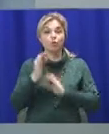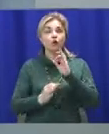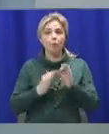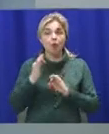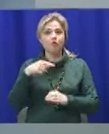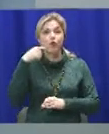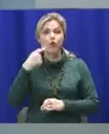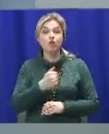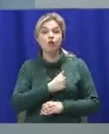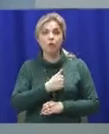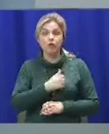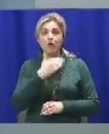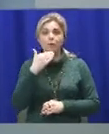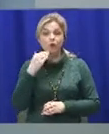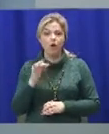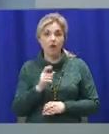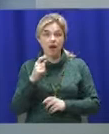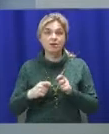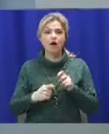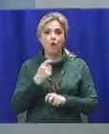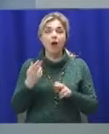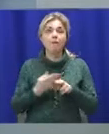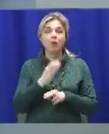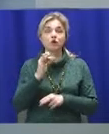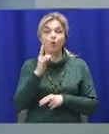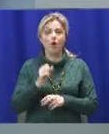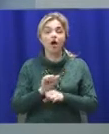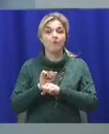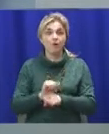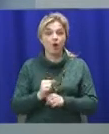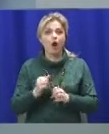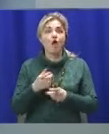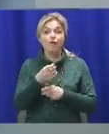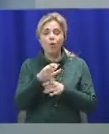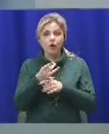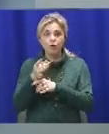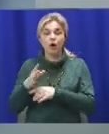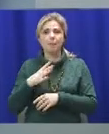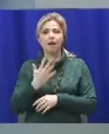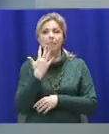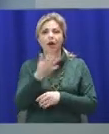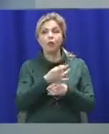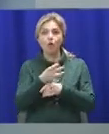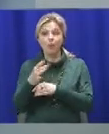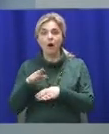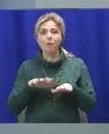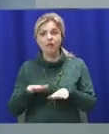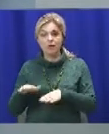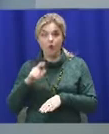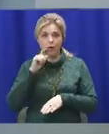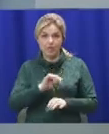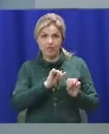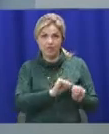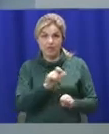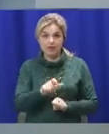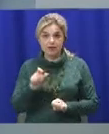неодноразово порушували умови безстрокового припинення вогню, здійснивши п'ять обстрілів по позиціях українських захисників.